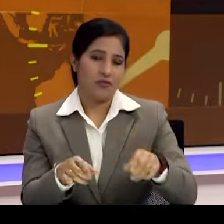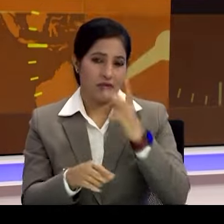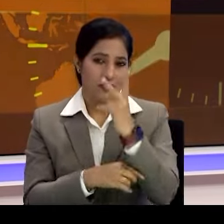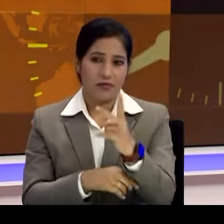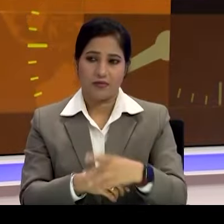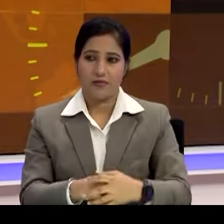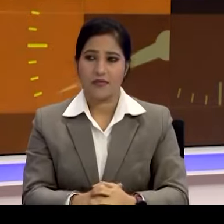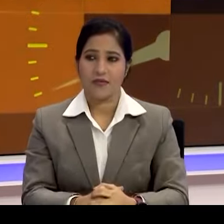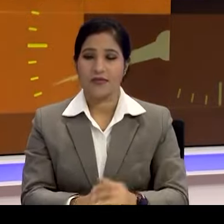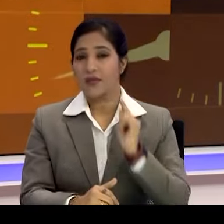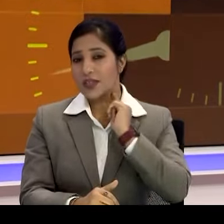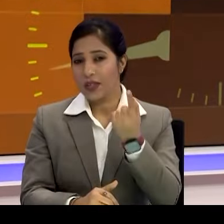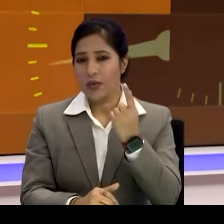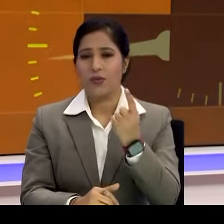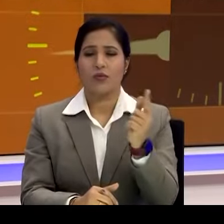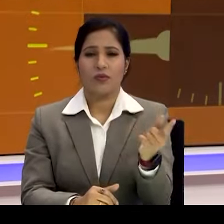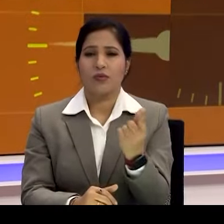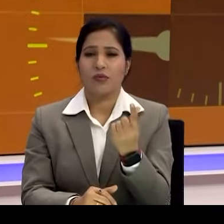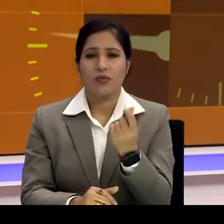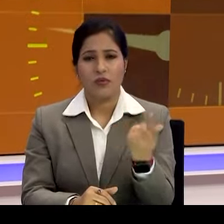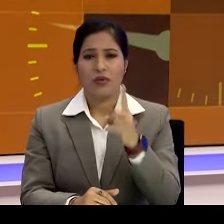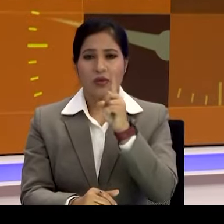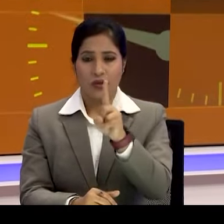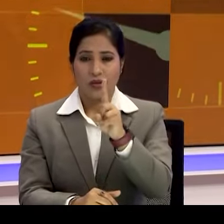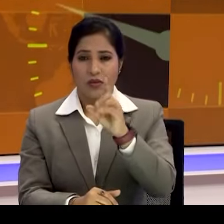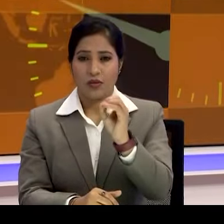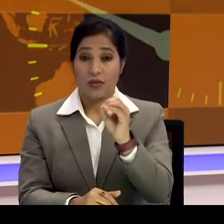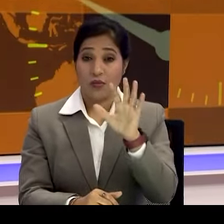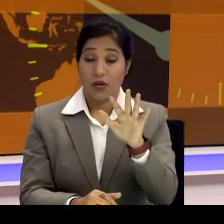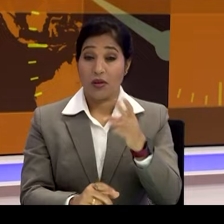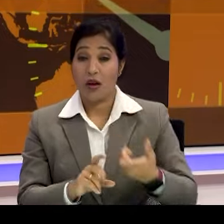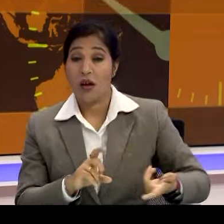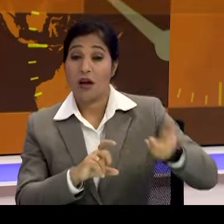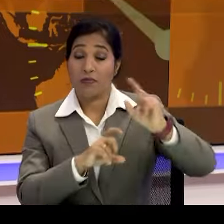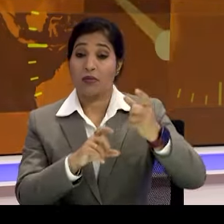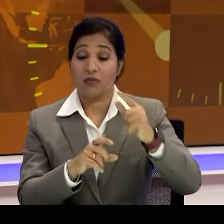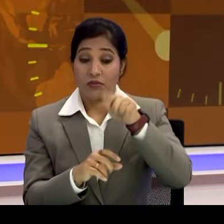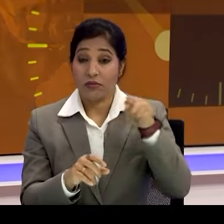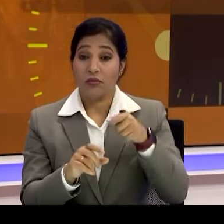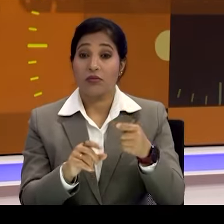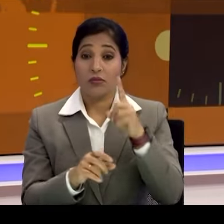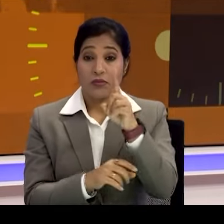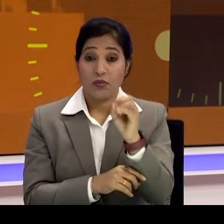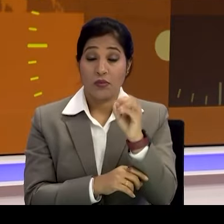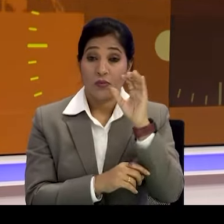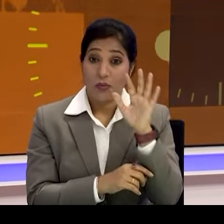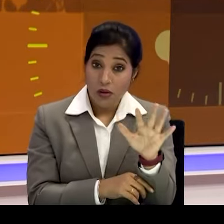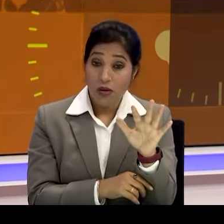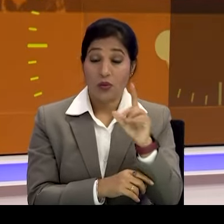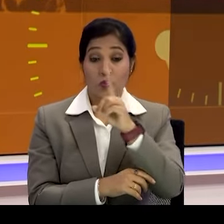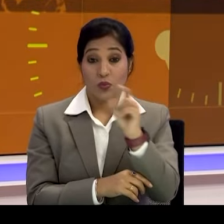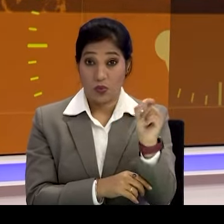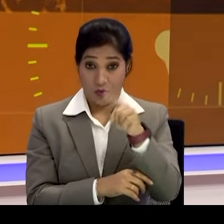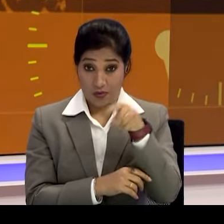यहू में कॉस्ट से 105 गुना 5% 105 परसेंट एक परसेंट याने